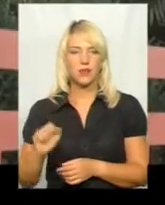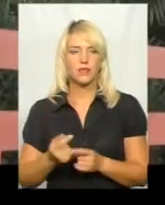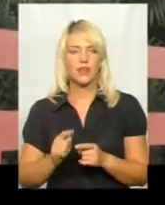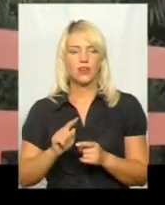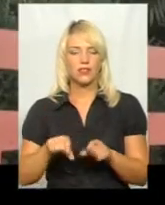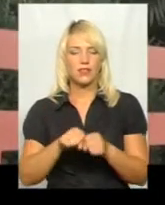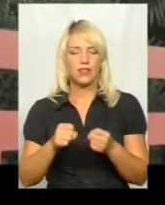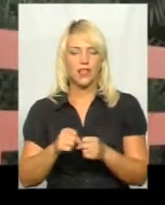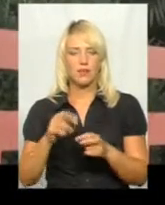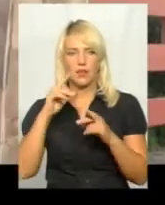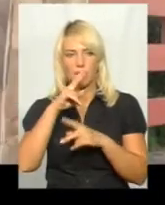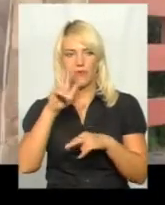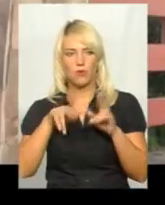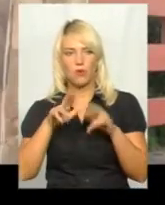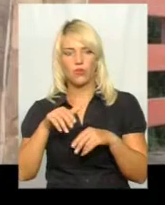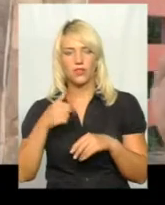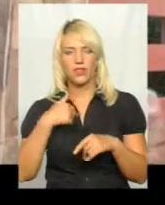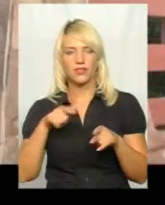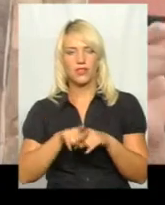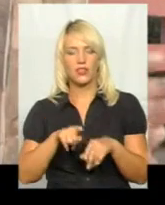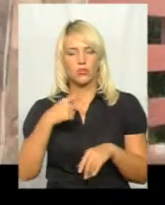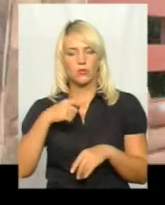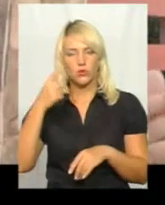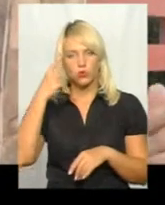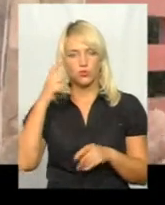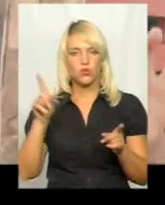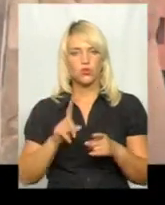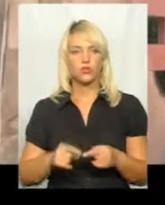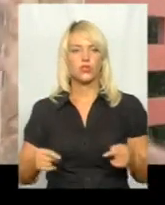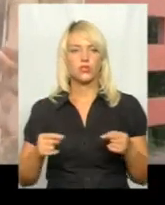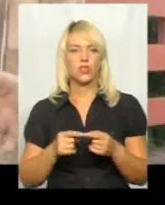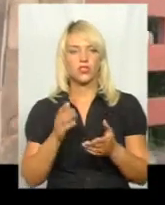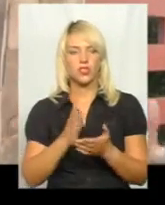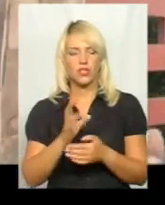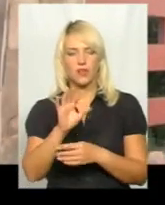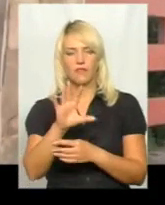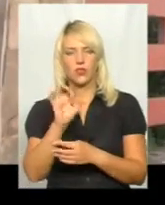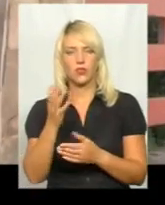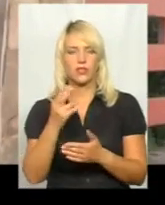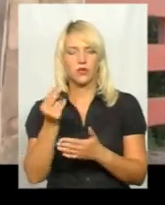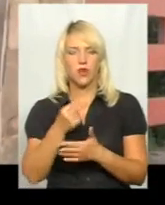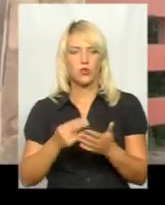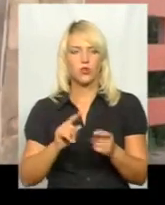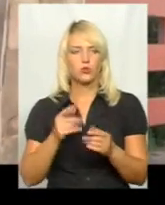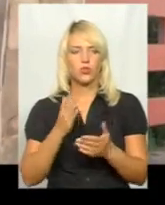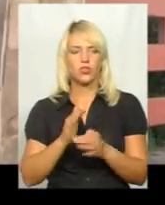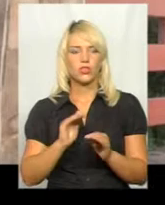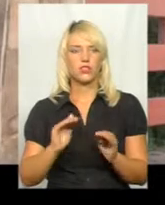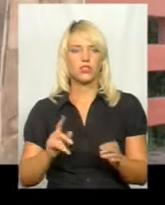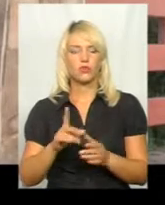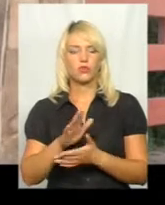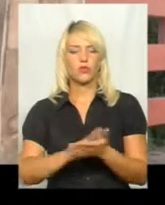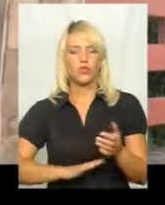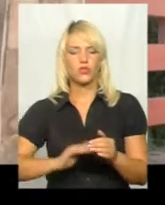надламані, ті неправильно пофарбовані. Так собі думаю, що однозначно є, і там фотографії, якісь малюнки, тому що є діти, які продовжують роботу